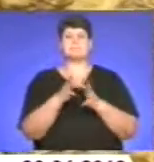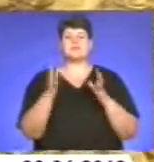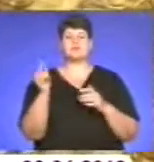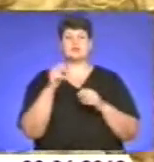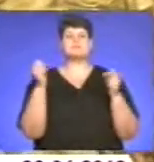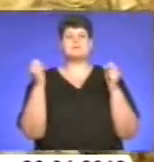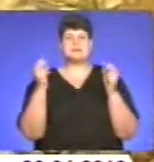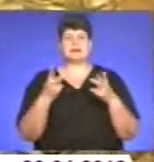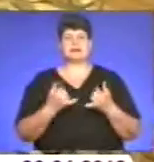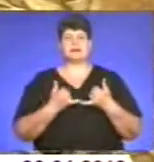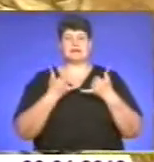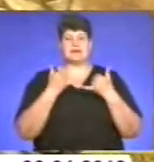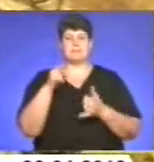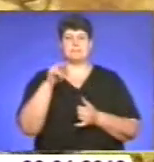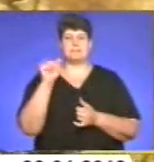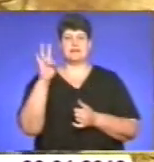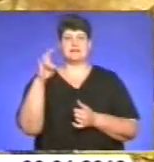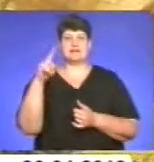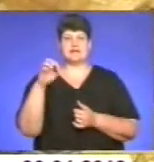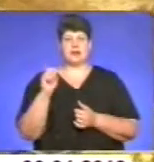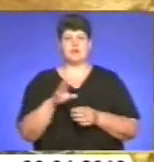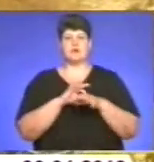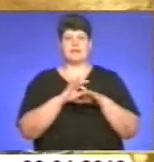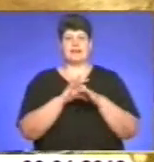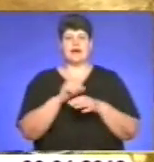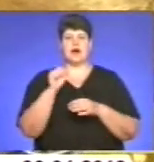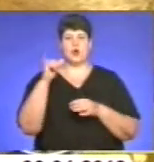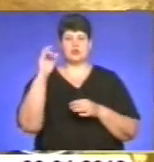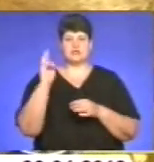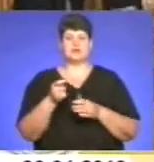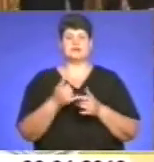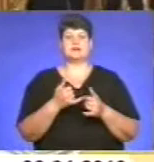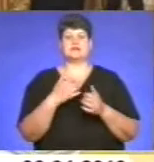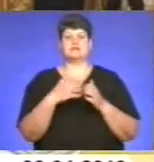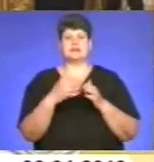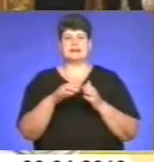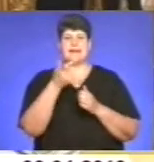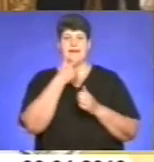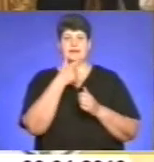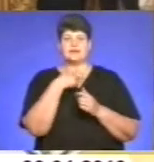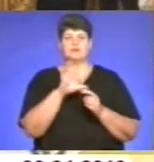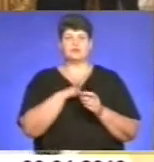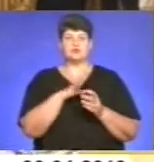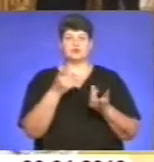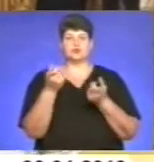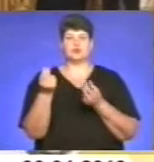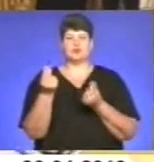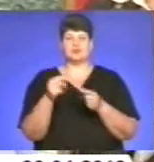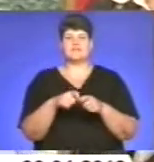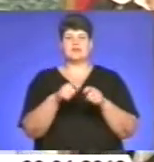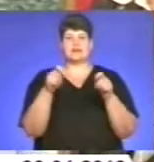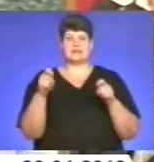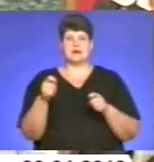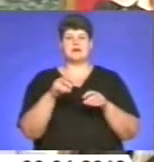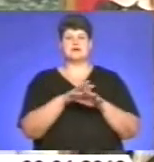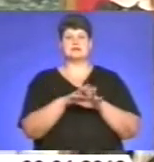спеціально для Великого Пінзеля провели аукціон серед еліти, виручені кошти з якого будуть залучені для створення та відкриття залу Пінзеля